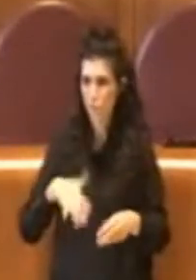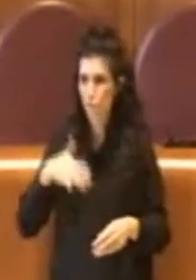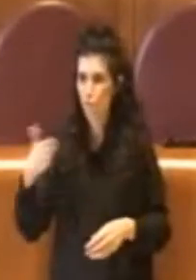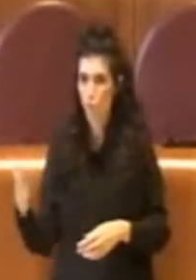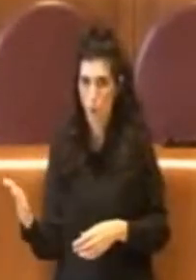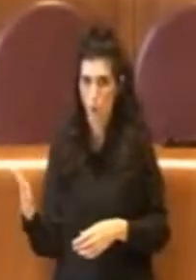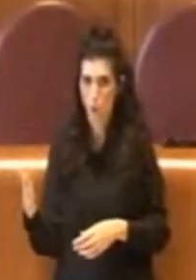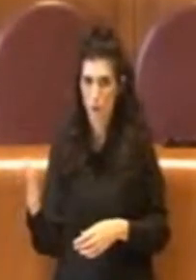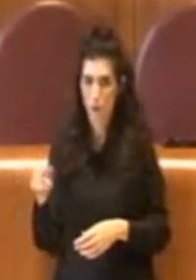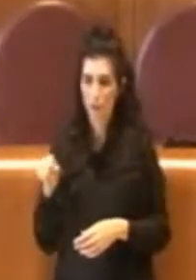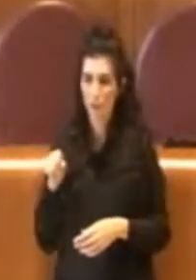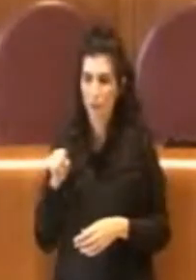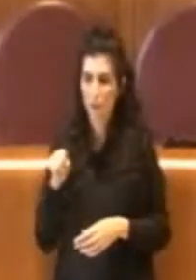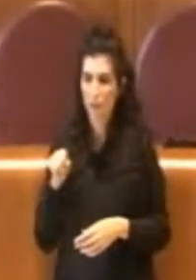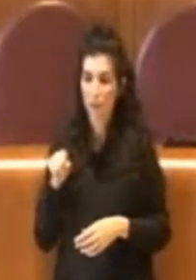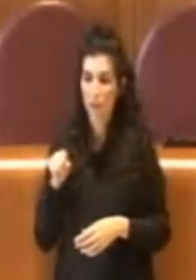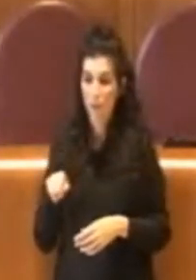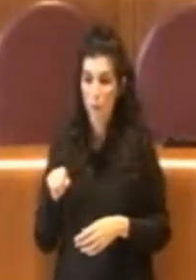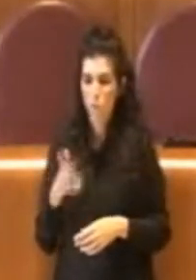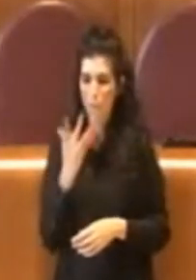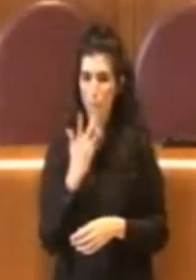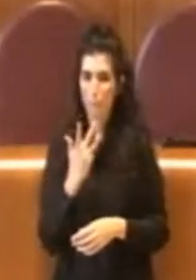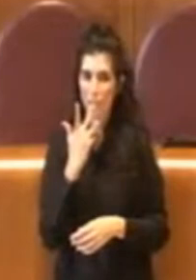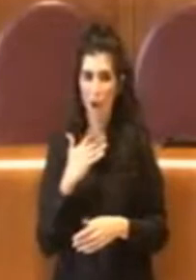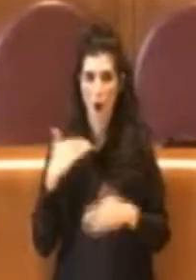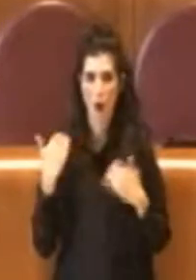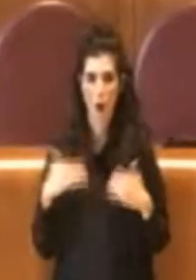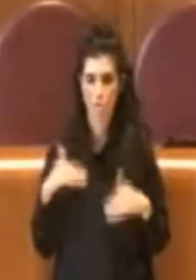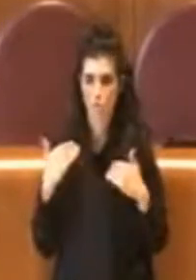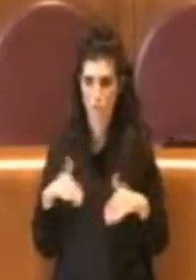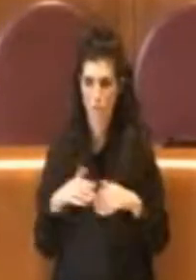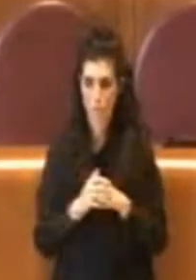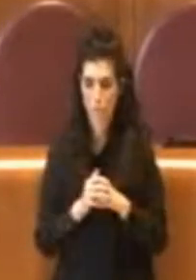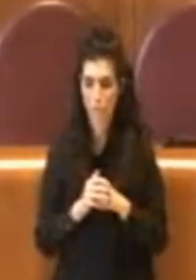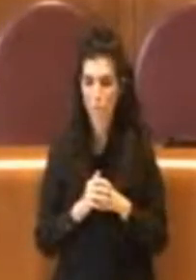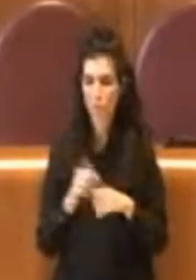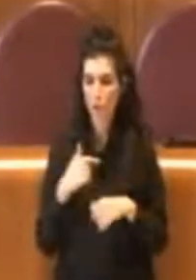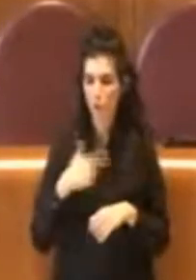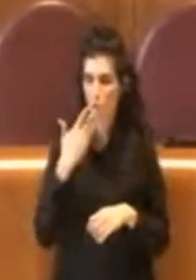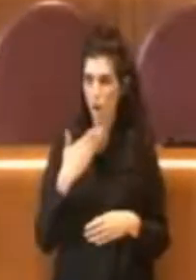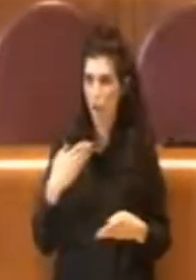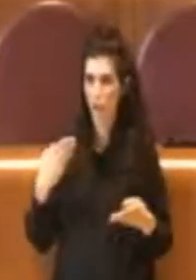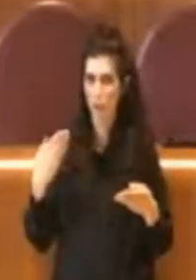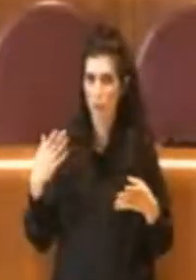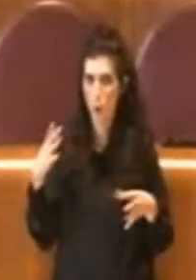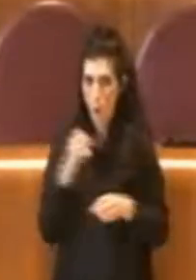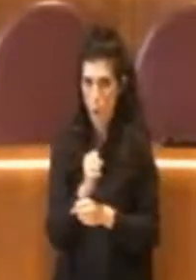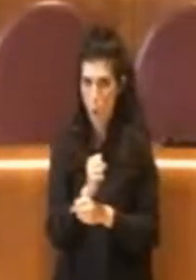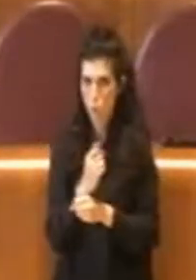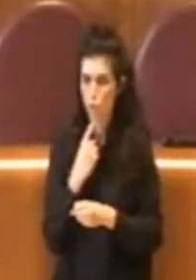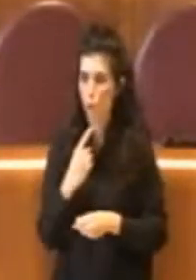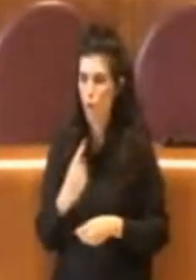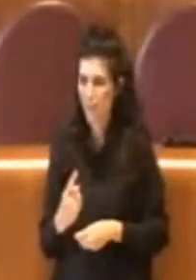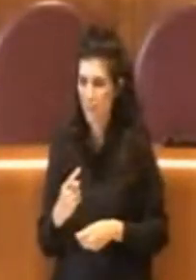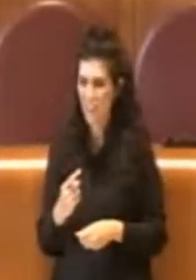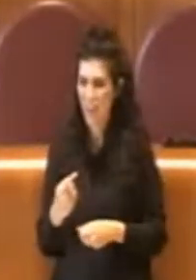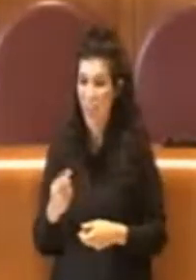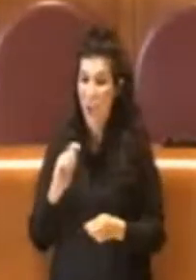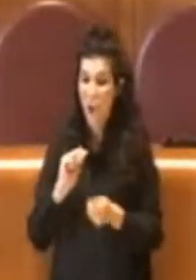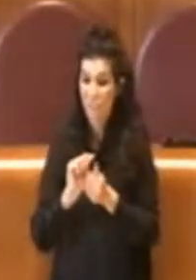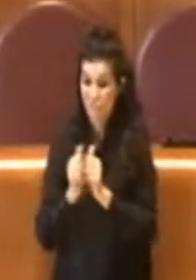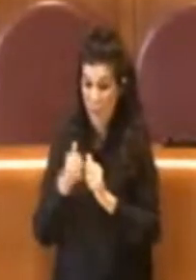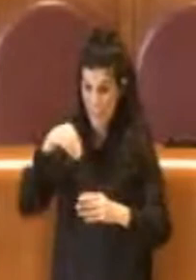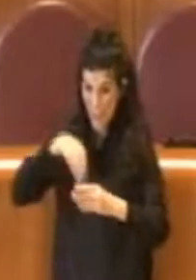evidentemente piace tanto. Io vorrei dirle in chiusura cosa non c'è in questa variazione.